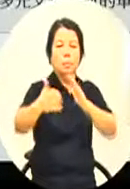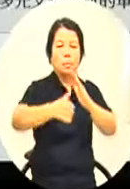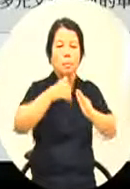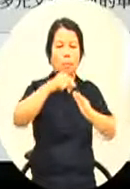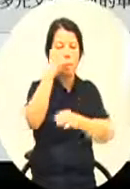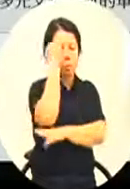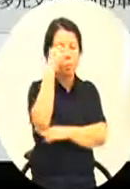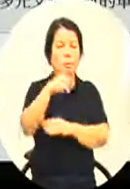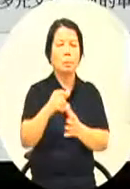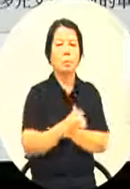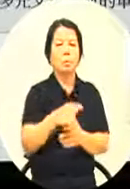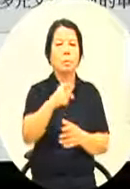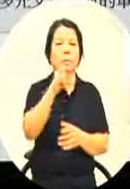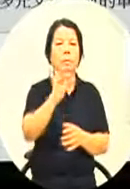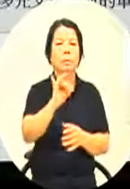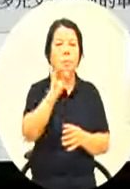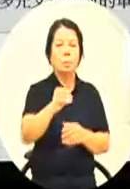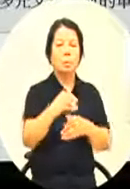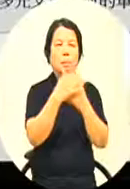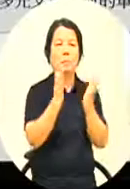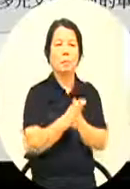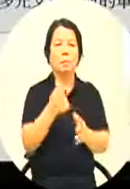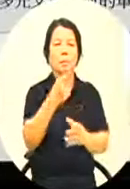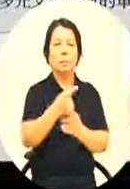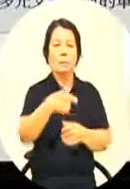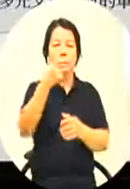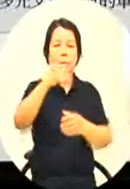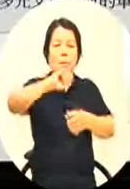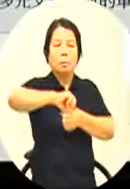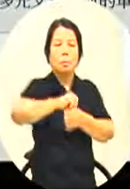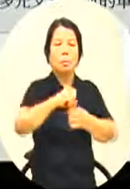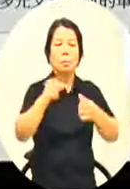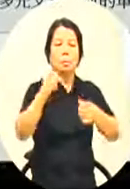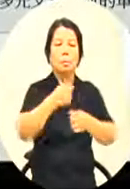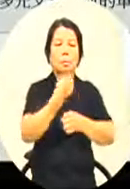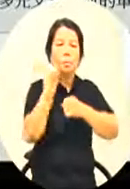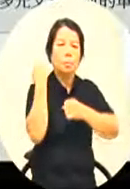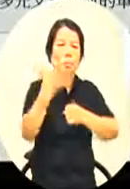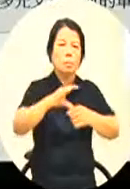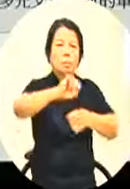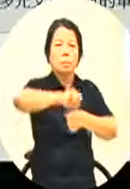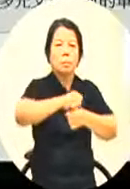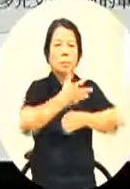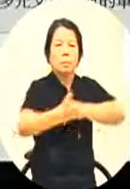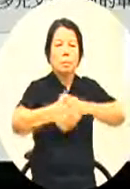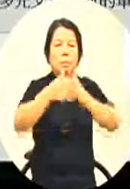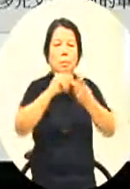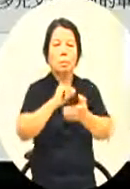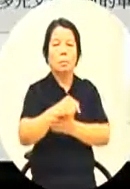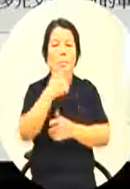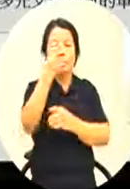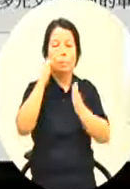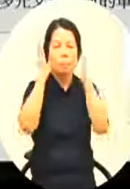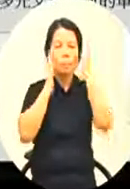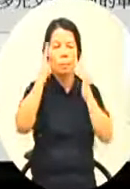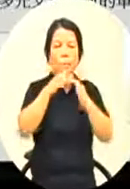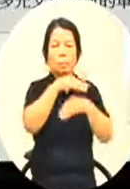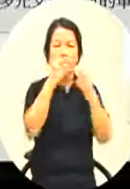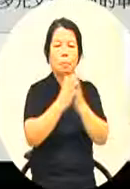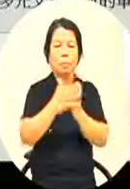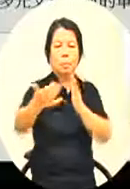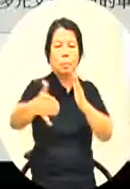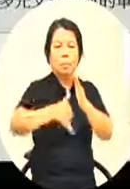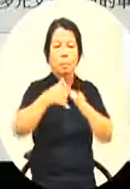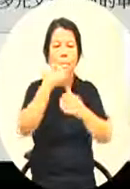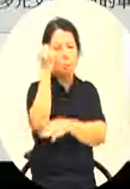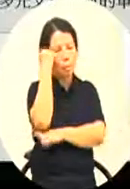说现在已经有来自菲律宾马来西亚新加坡印度等等的这些艺术家有驻村好那第三点呢就是要